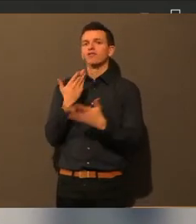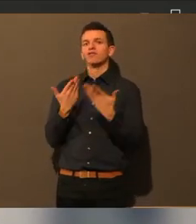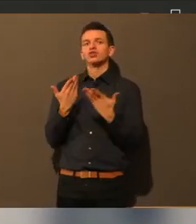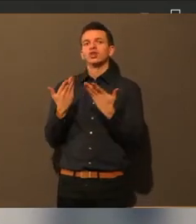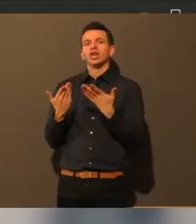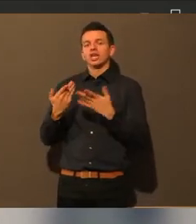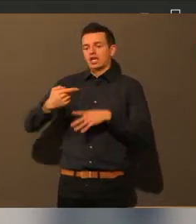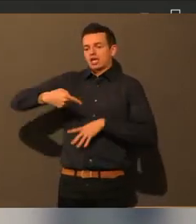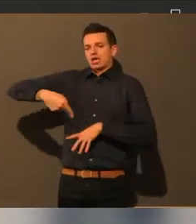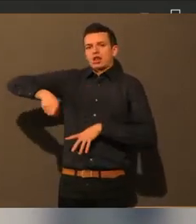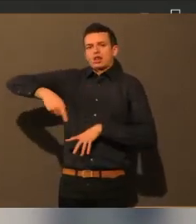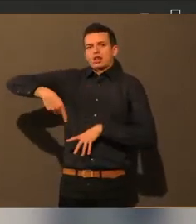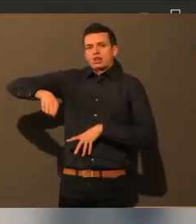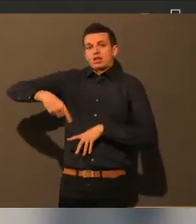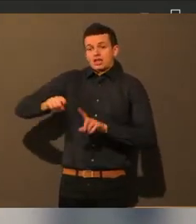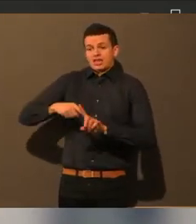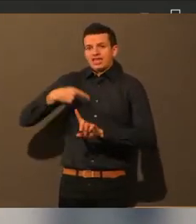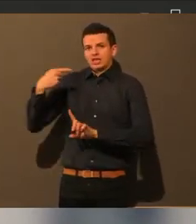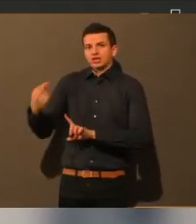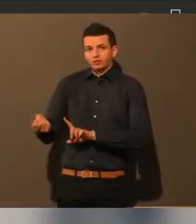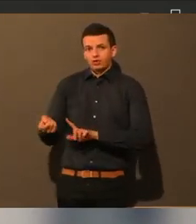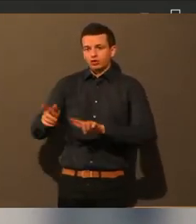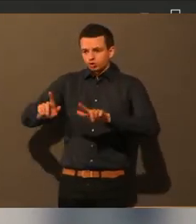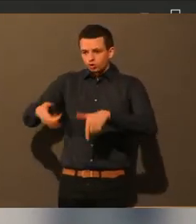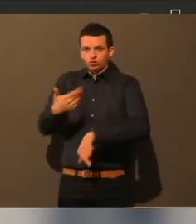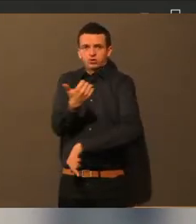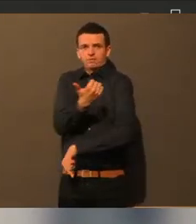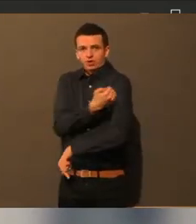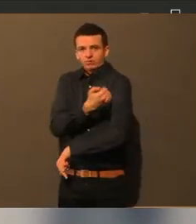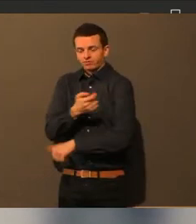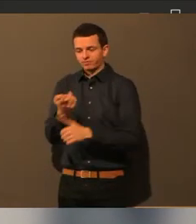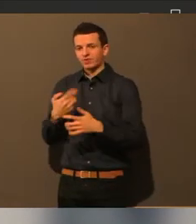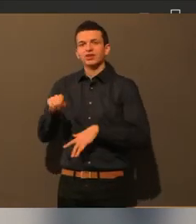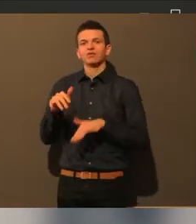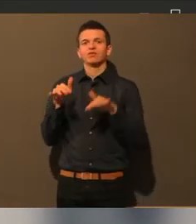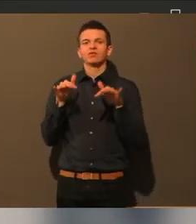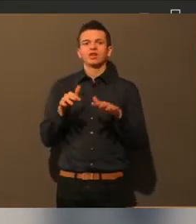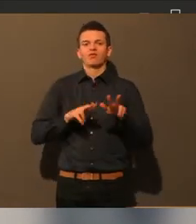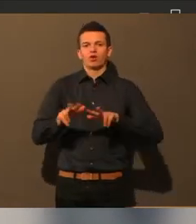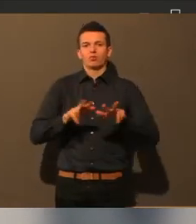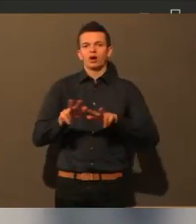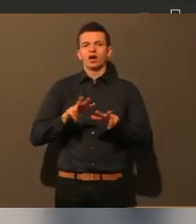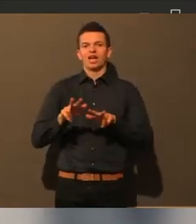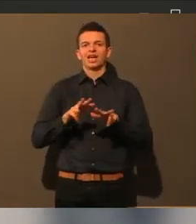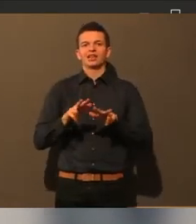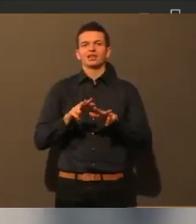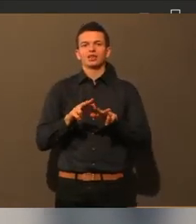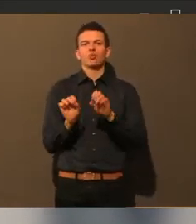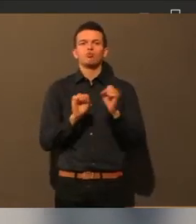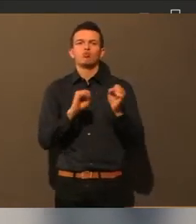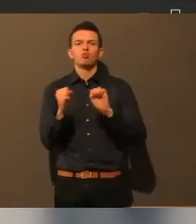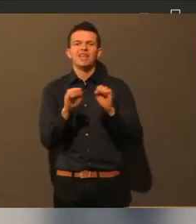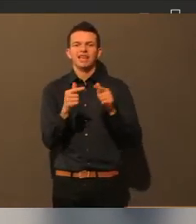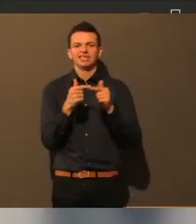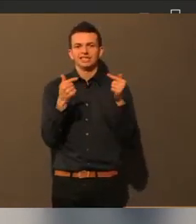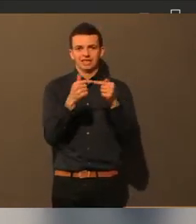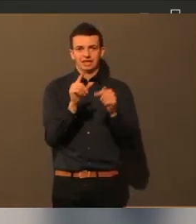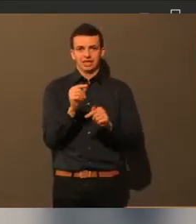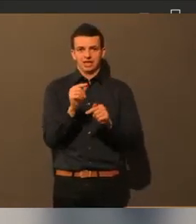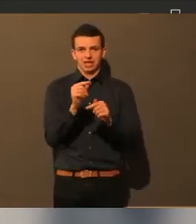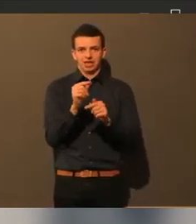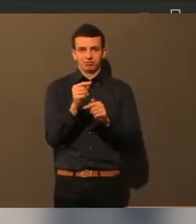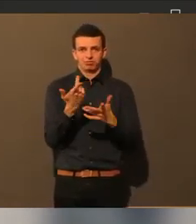mobilen Impfteams zunächst in den Einrichtungen, gerade Pflege- und Alteneinrichtungen, aber auch zum Beispiel in